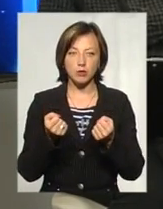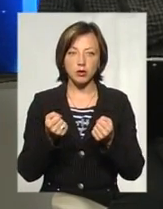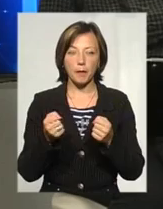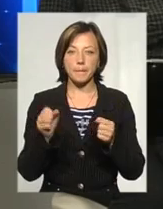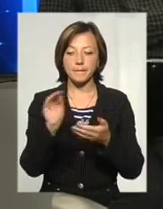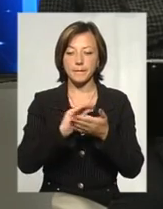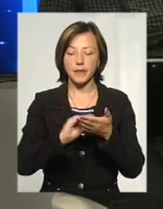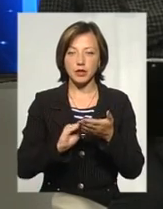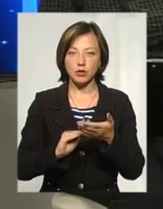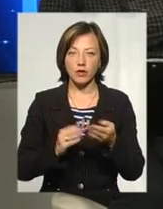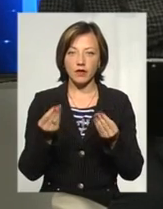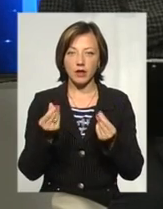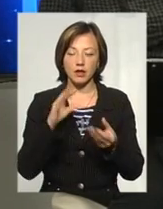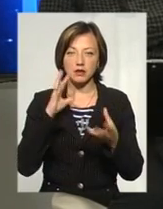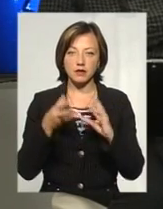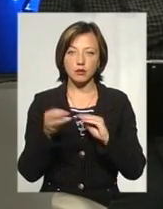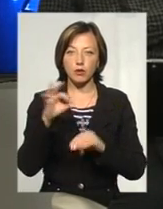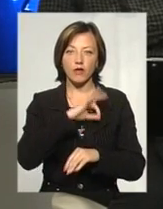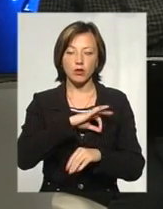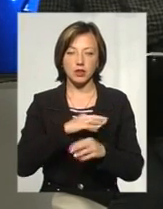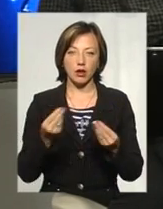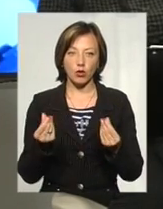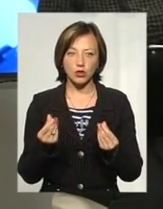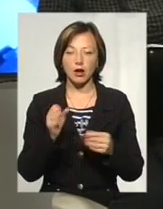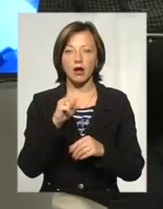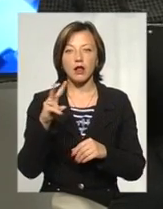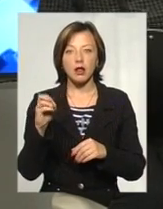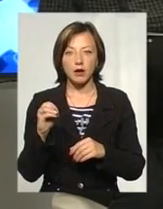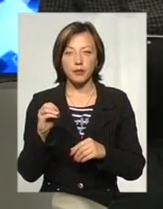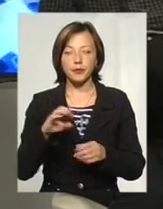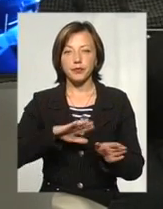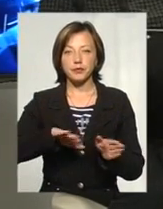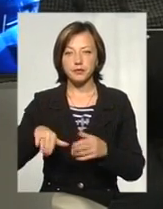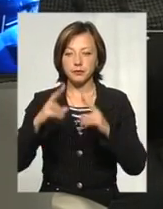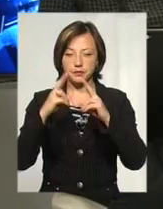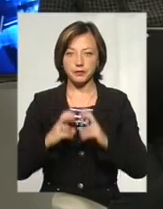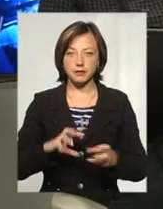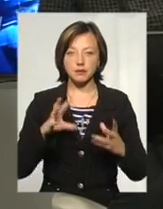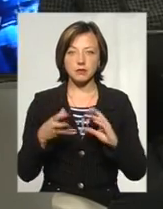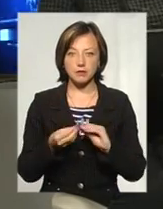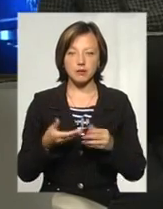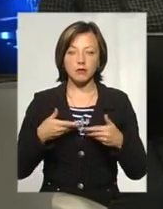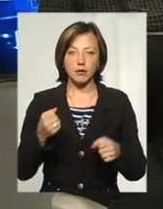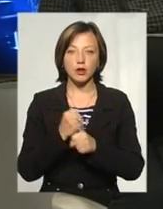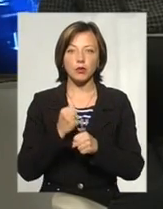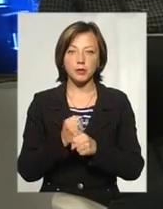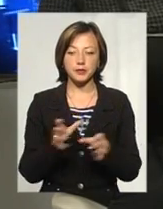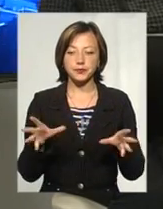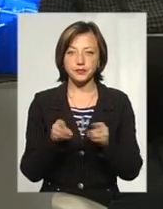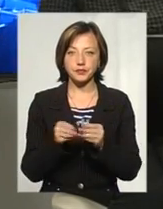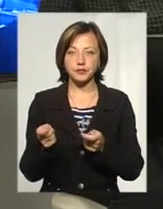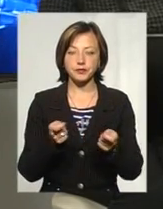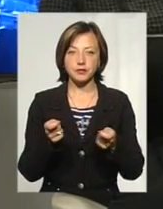письмові, описові і фінансові звіти про використання коштів. Однак, після аналізу звітів ми робили спільно з